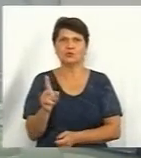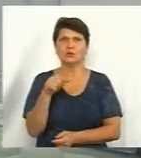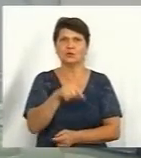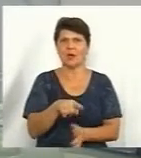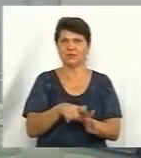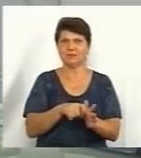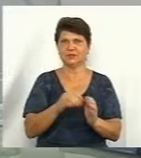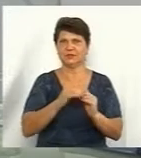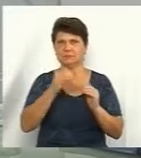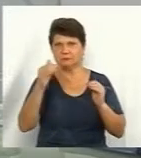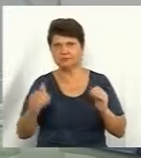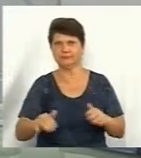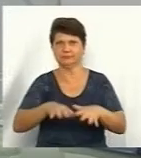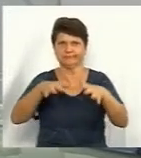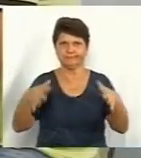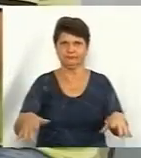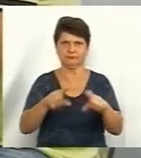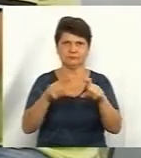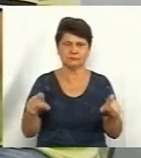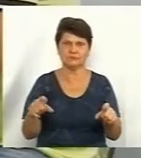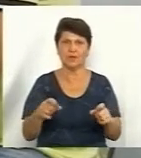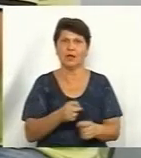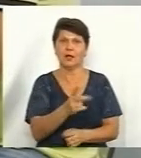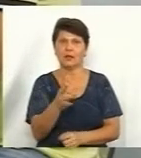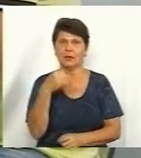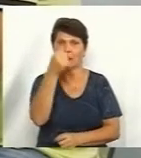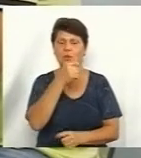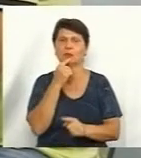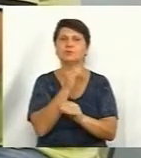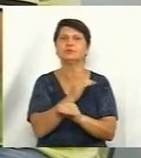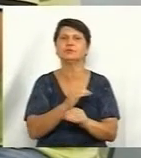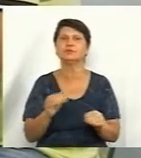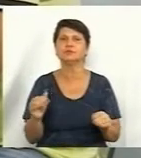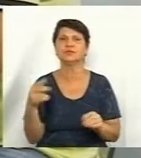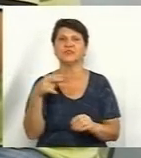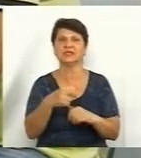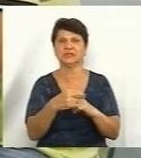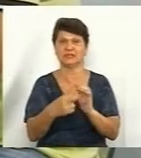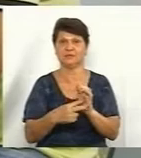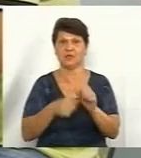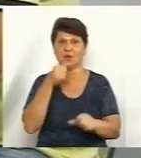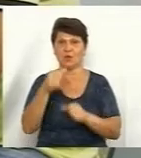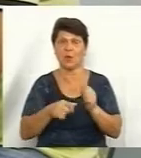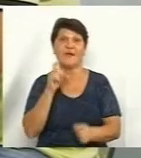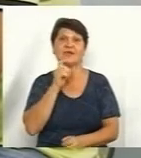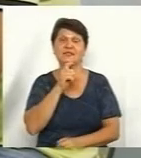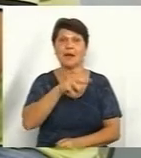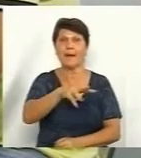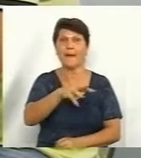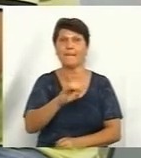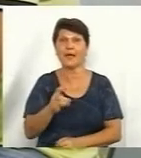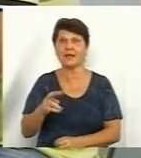сміттєзвалище. Потім кілька років була тиша, в 2017 році Вінницька мерія